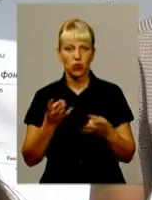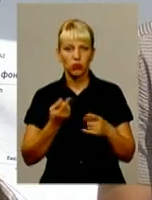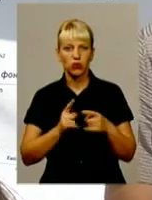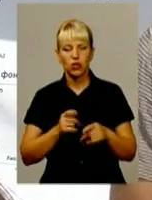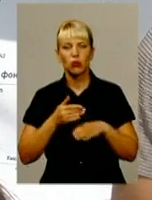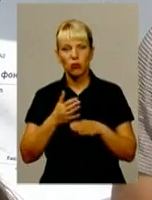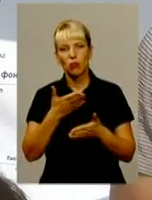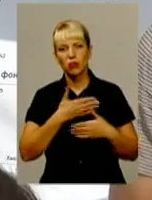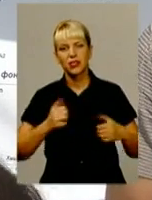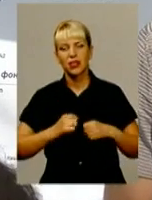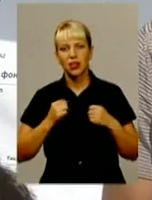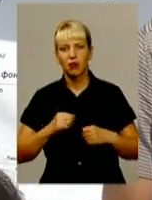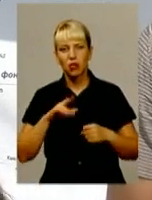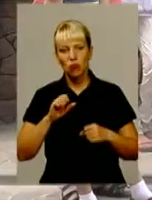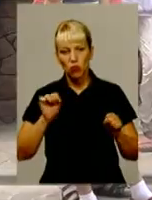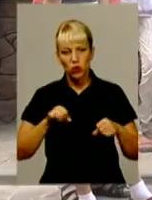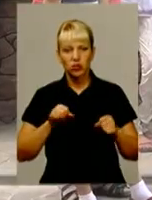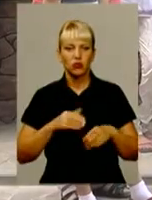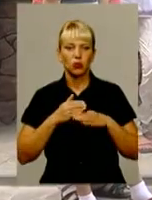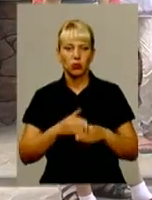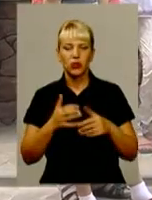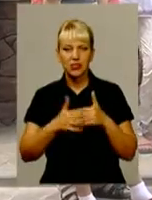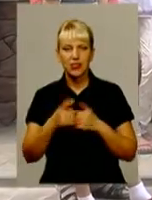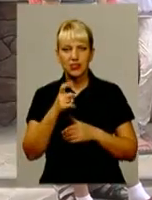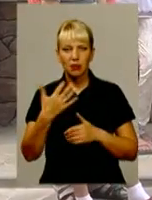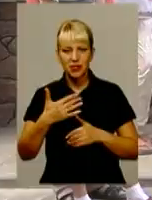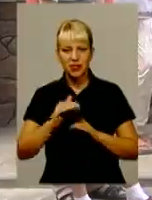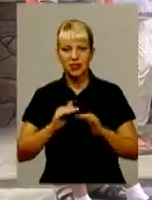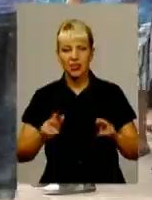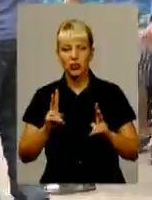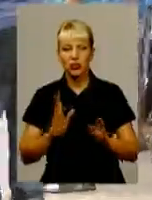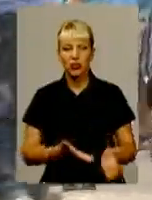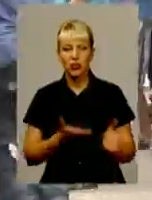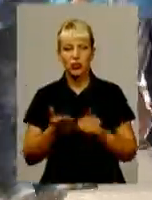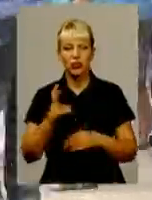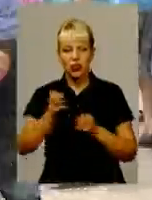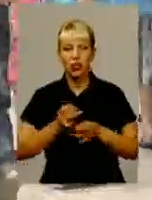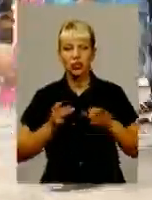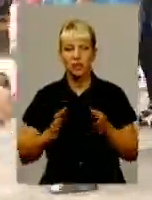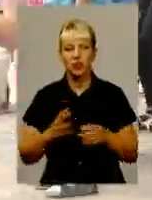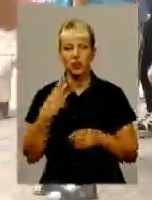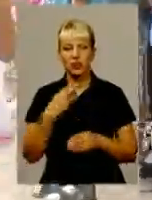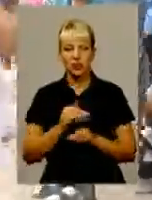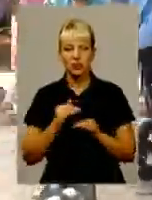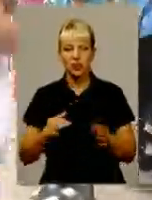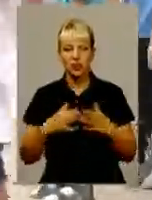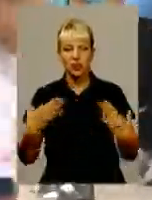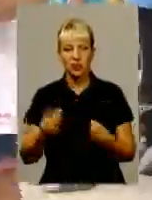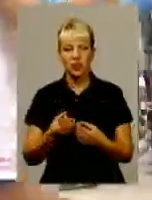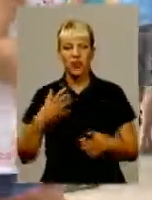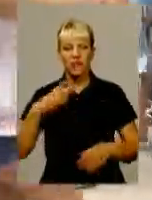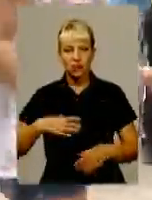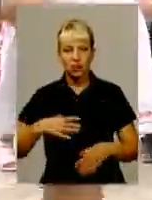їм стараємося по можливості допомогати. Серед 150 дітлахів, яких запросили на свято, і 30 дітей із сімей